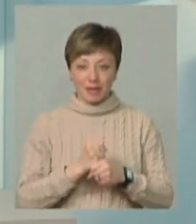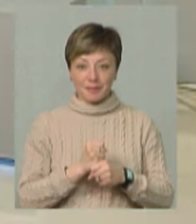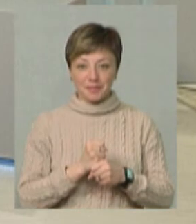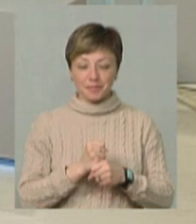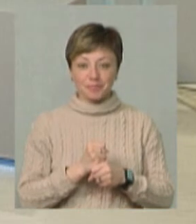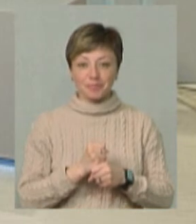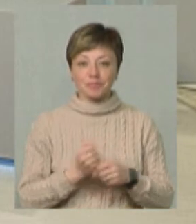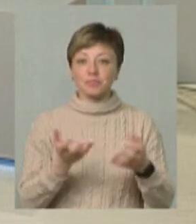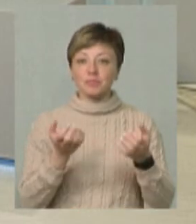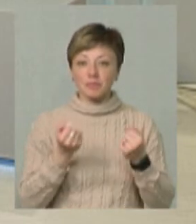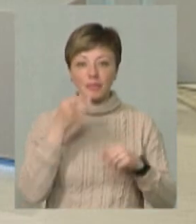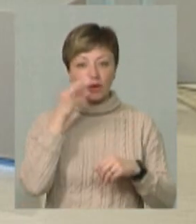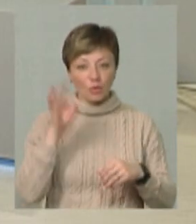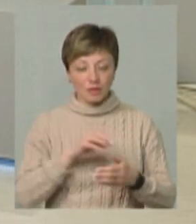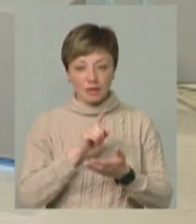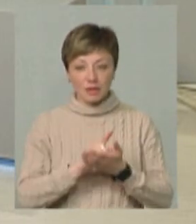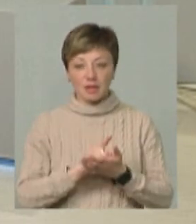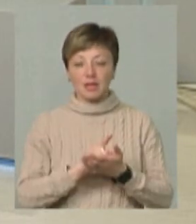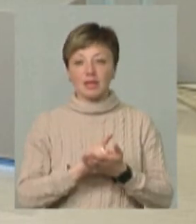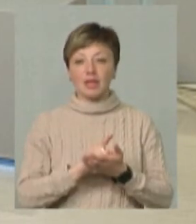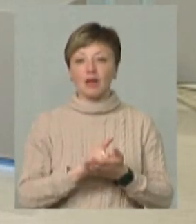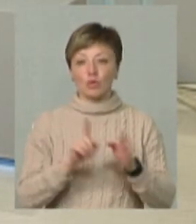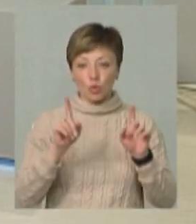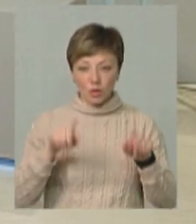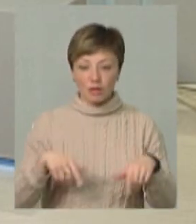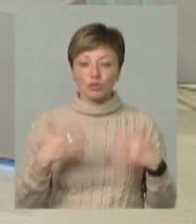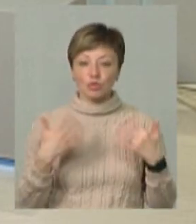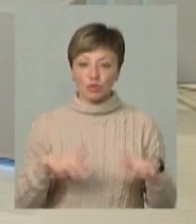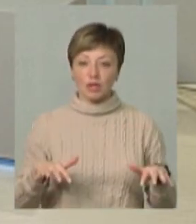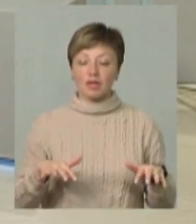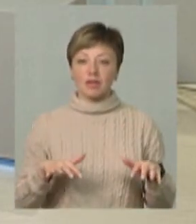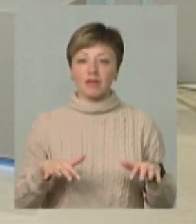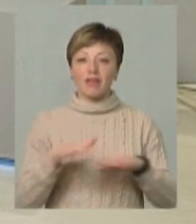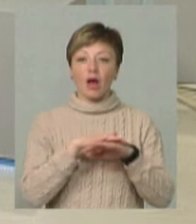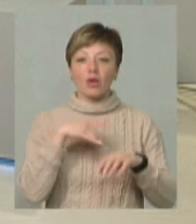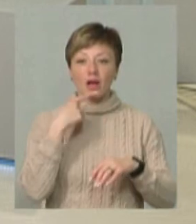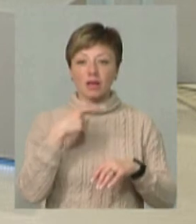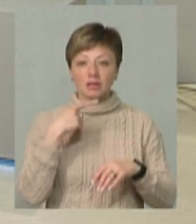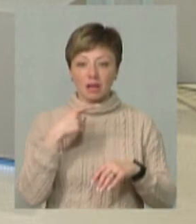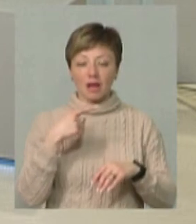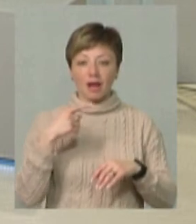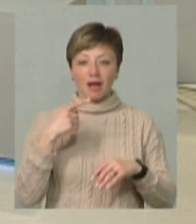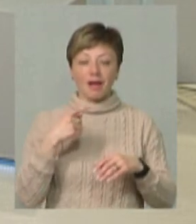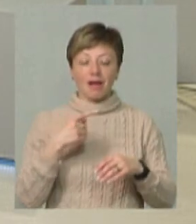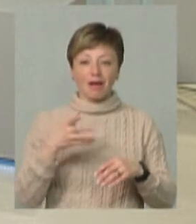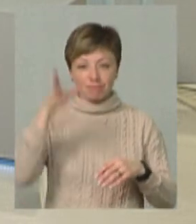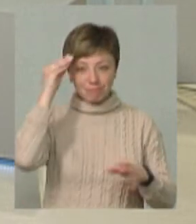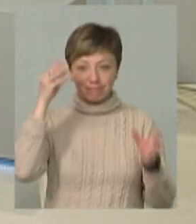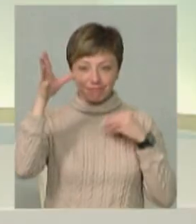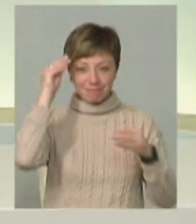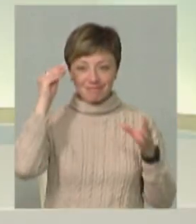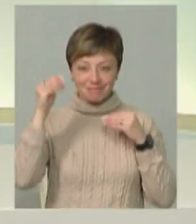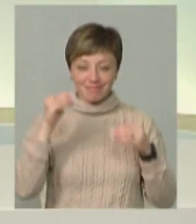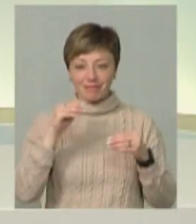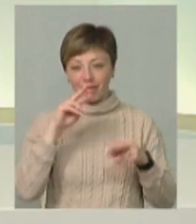бути. Тобто, ти отримати маєш досвід, навички. І тоді вже вони, я кажуть, в народі кажуть, набити гуль. І тоді ти зрозумієш,